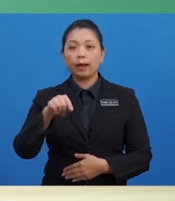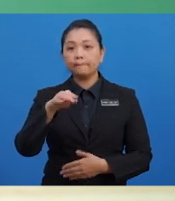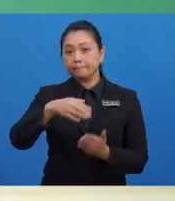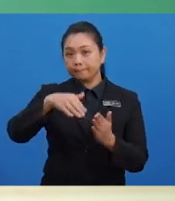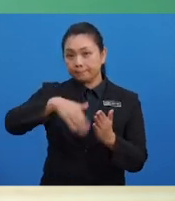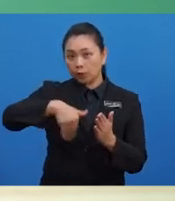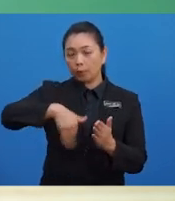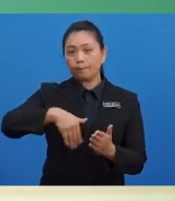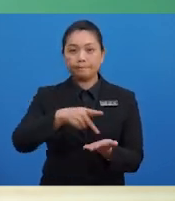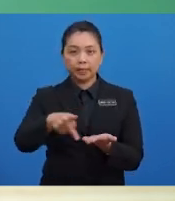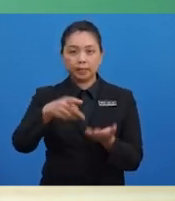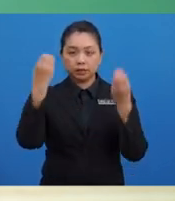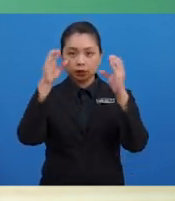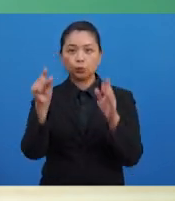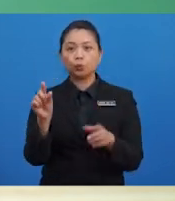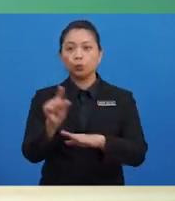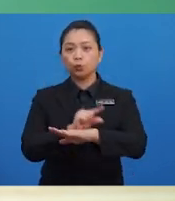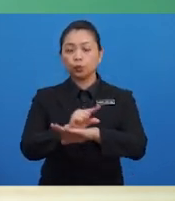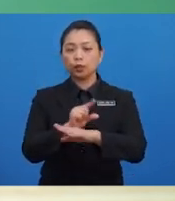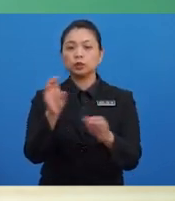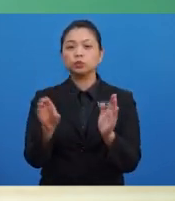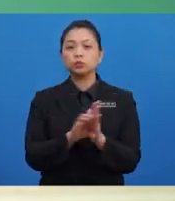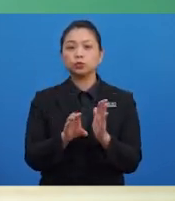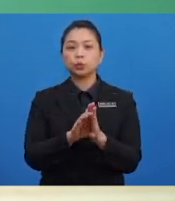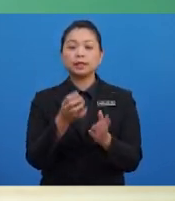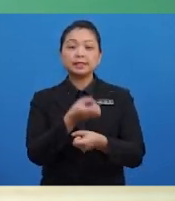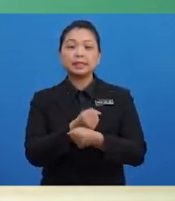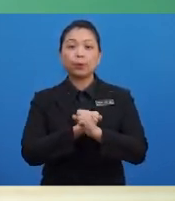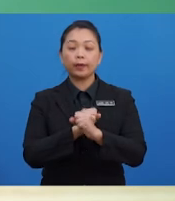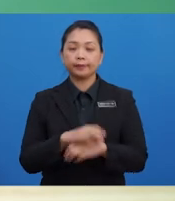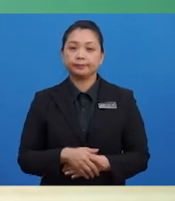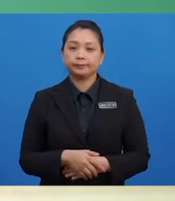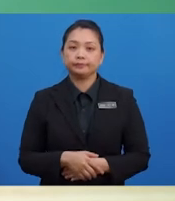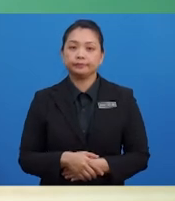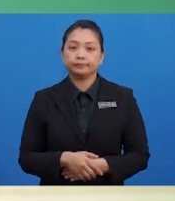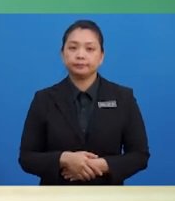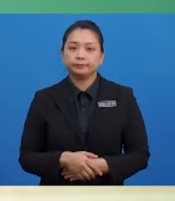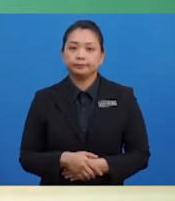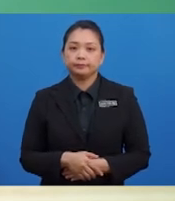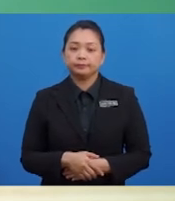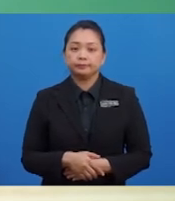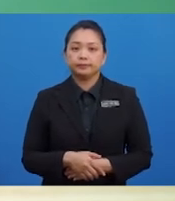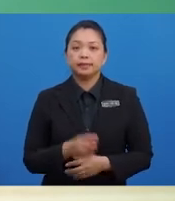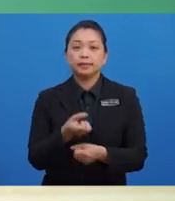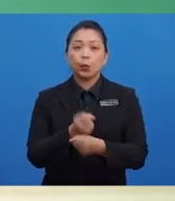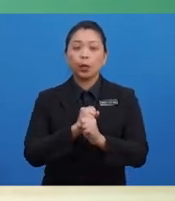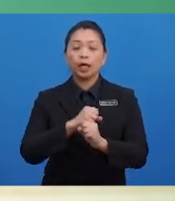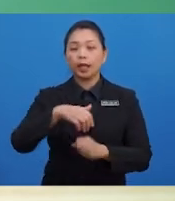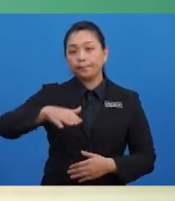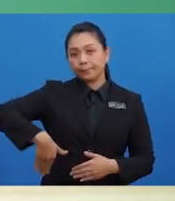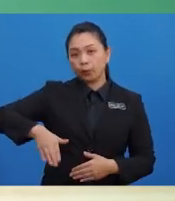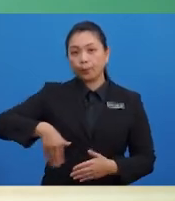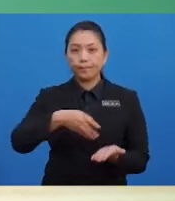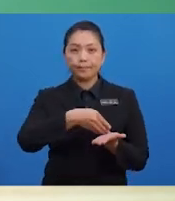belum bayar ini, cikgu gunakan contoh sewa. Maka, pelarasannya ialah sewa belum bayar.